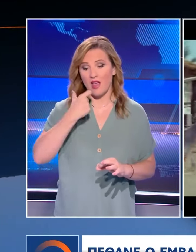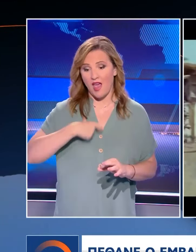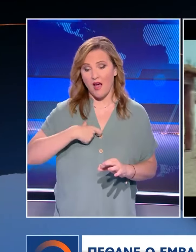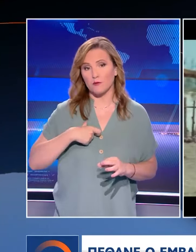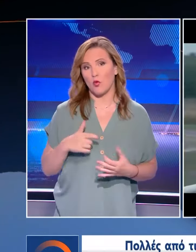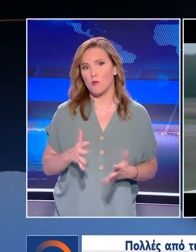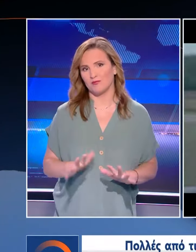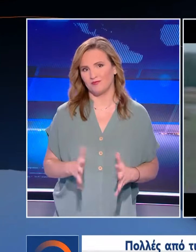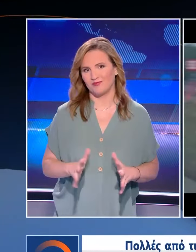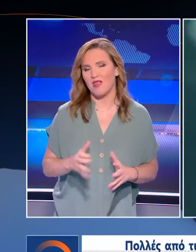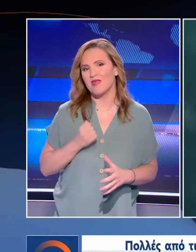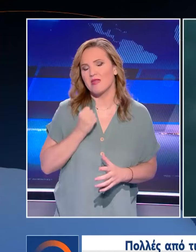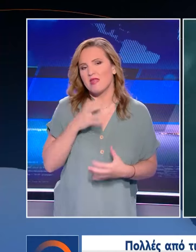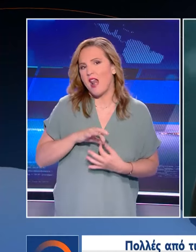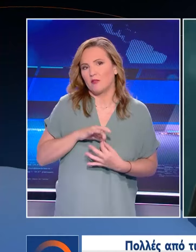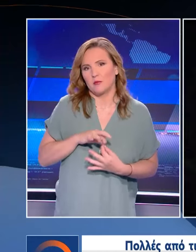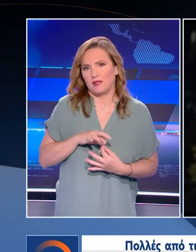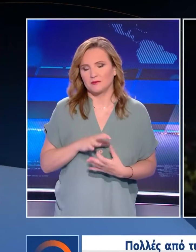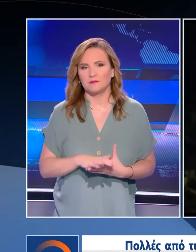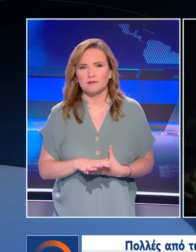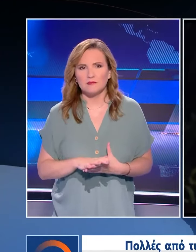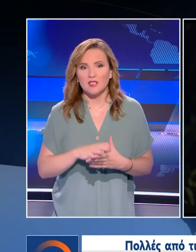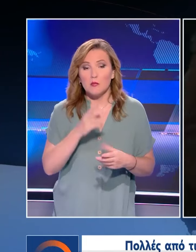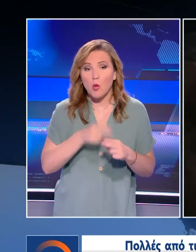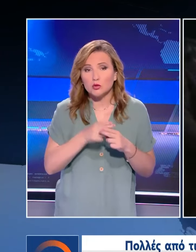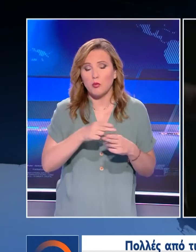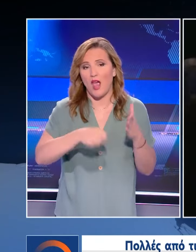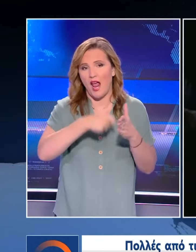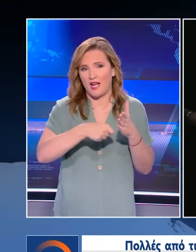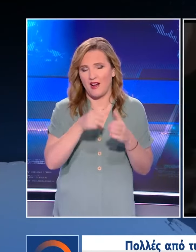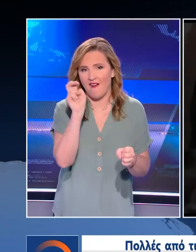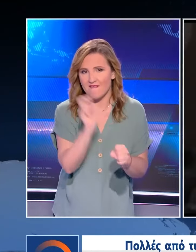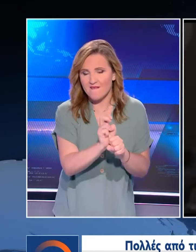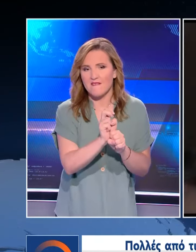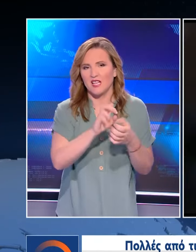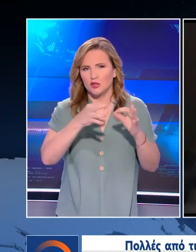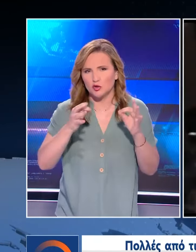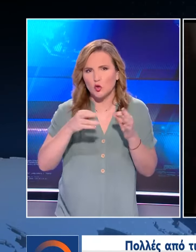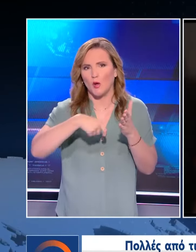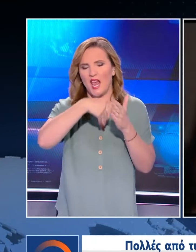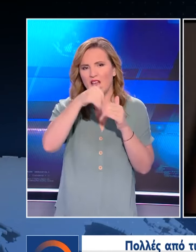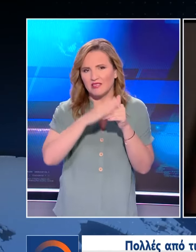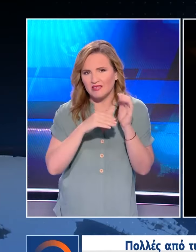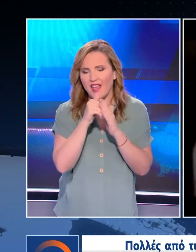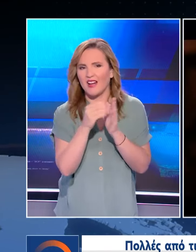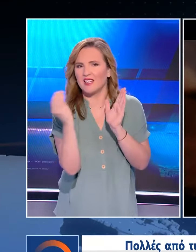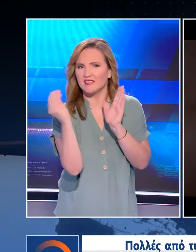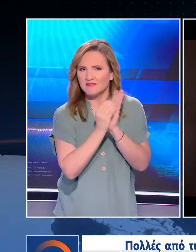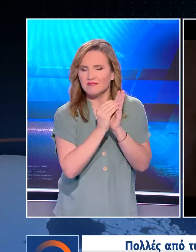Πολλές από τις ταινίες του θεωρούνται μνημεία της ερευνητής τέχνης και σίγουρα ο Αλέν Τελόν άφησε το σημάδι του σε αυτή όπως κανείς άλλος.